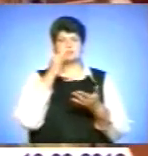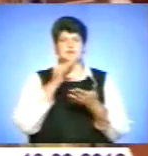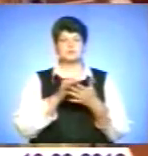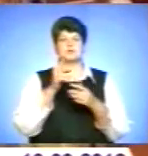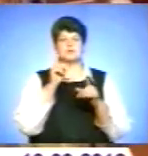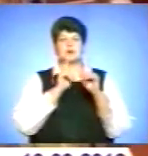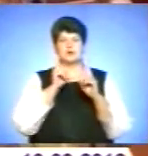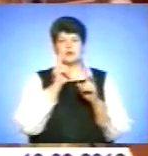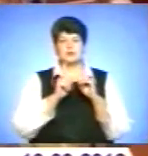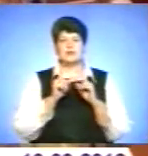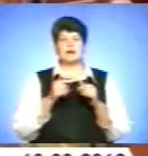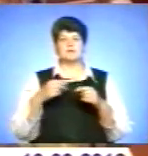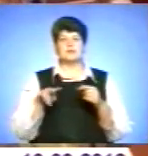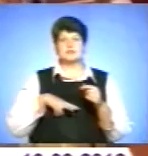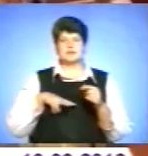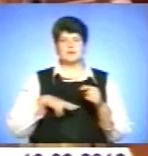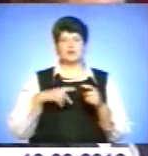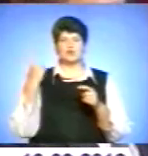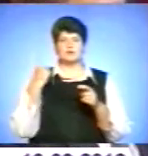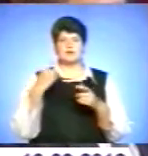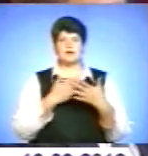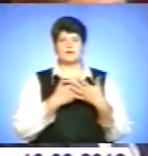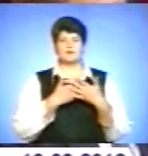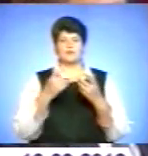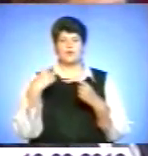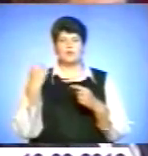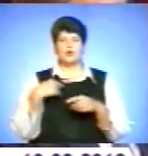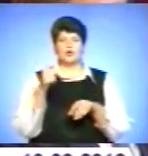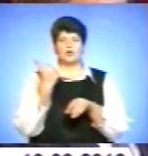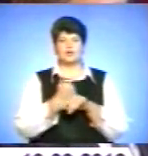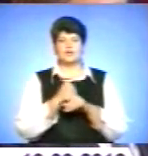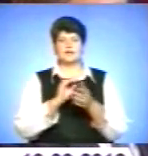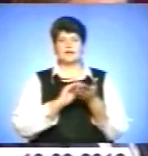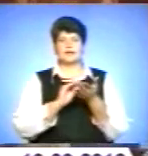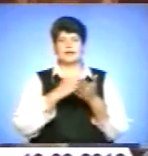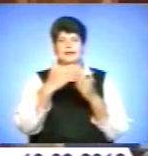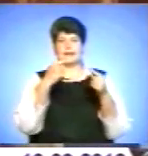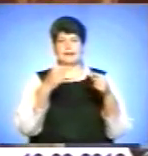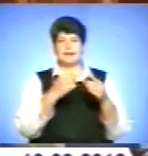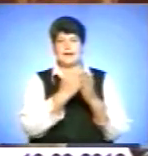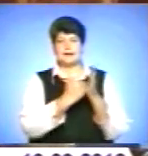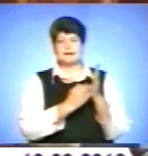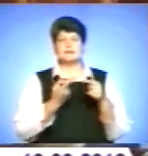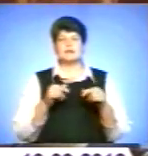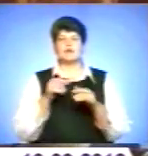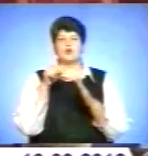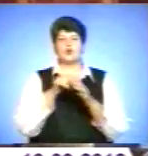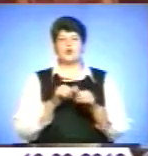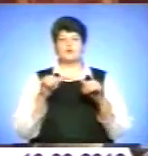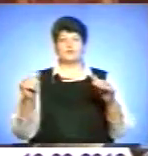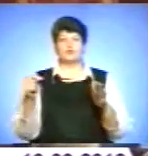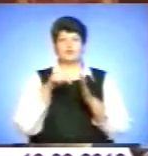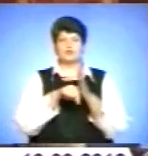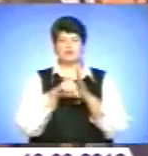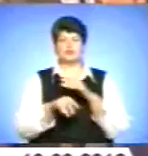адміністративно-господарським активом області. Головні критерії стабільності, на думку президента, це розвиток внутрішнього ринку та створення